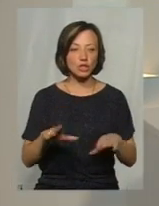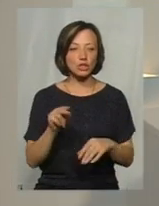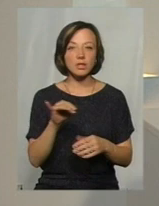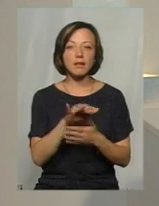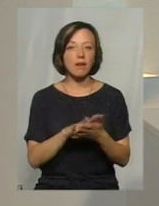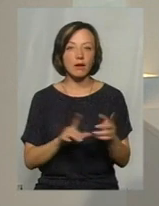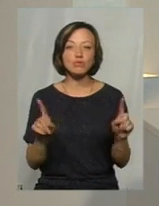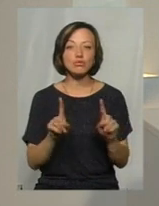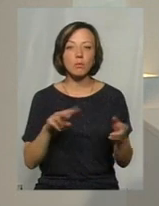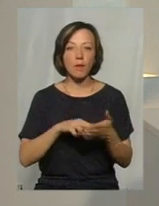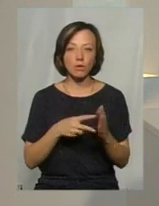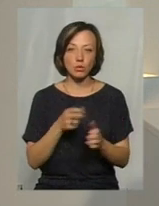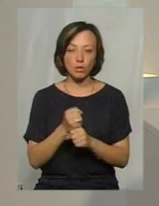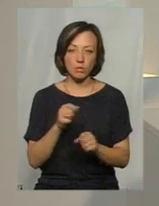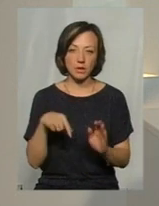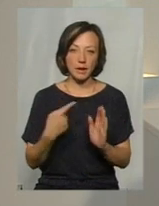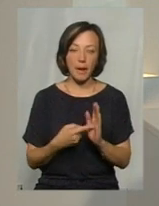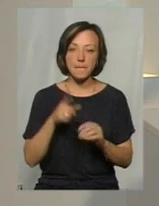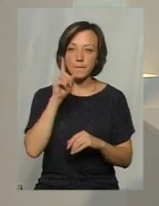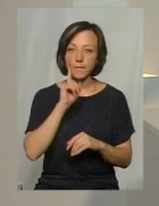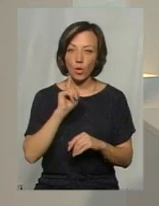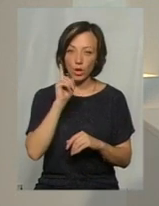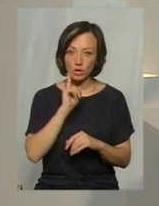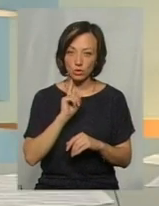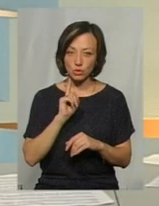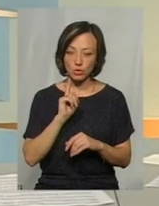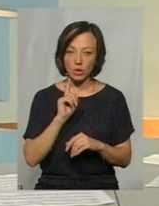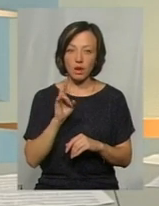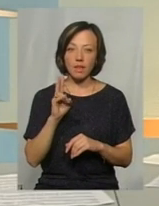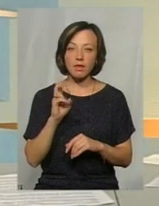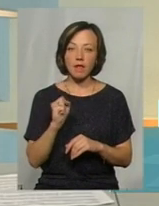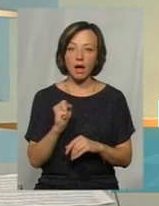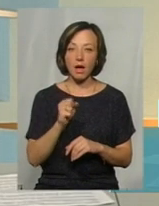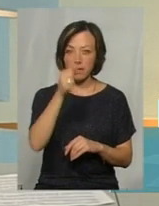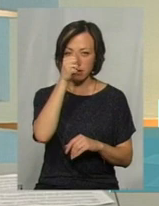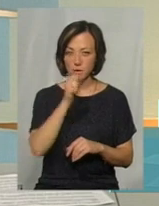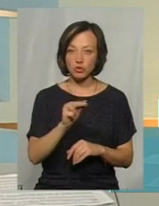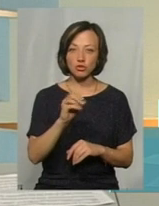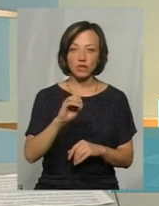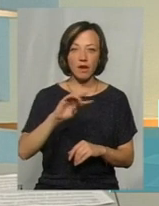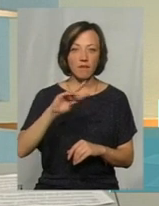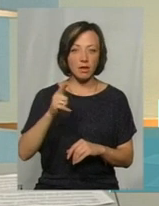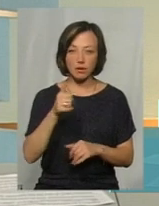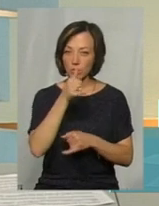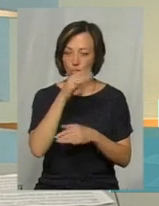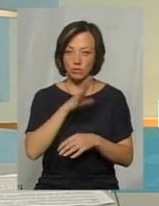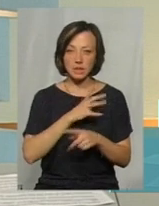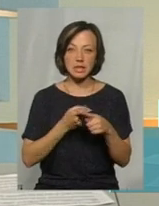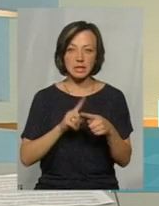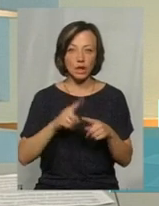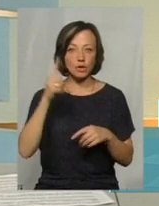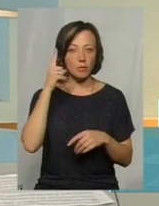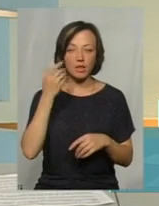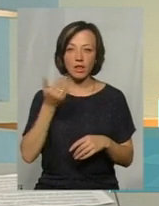далі плануєте робити? Поки що на черневу сесію рішення не може йти. Це, я думаю,